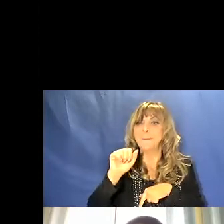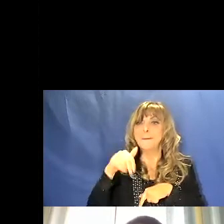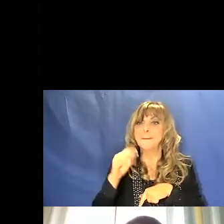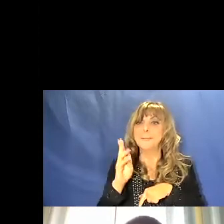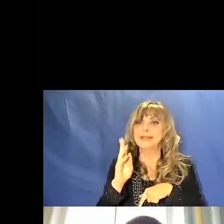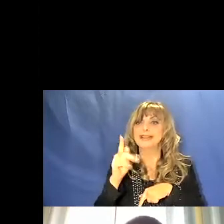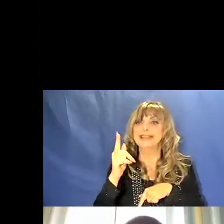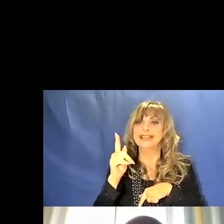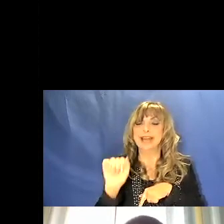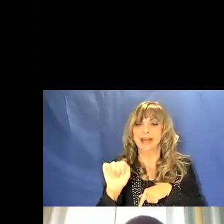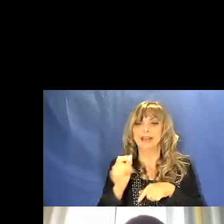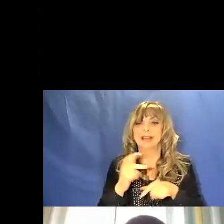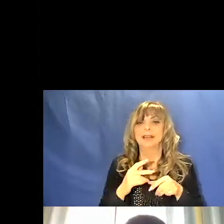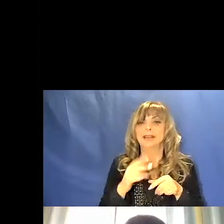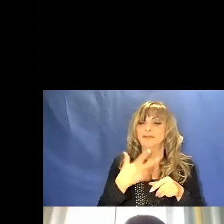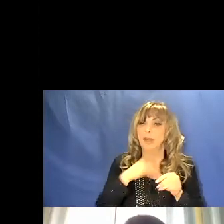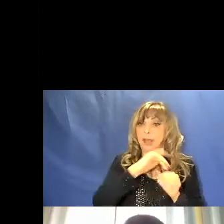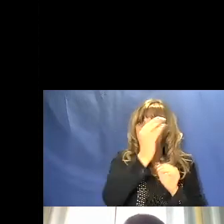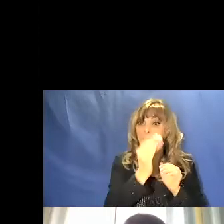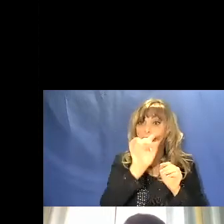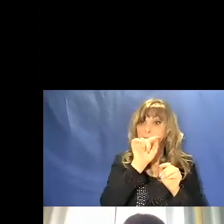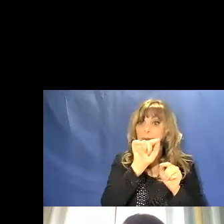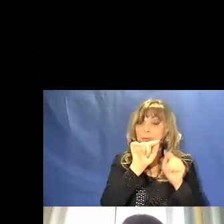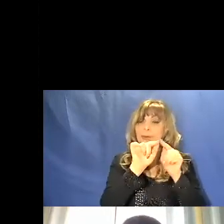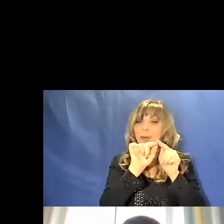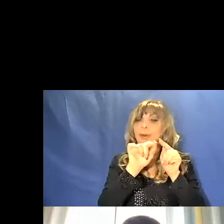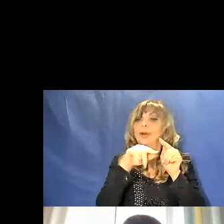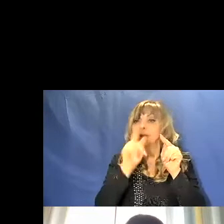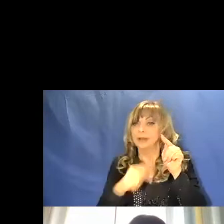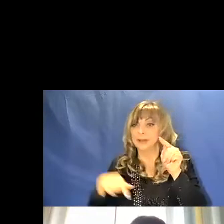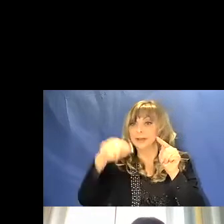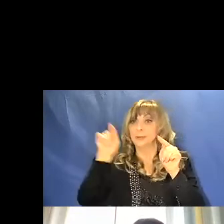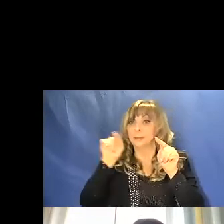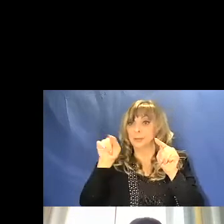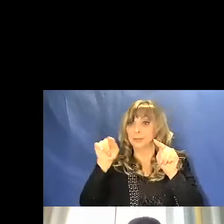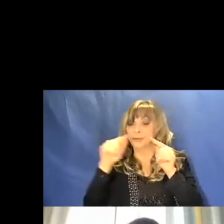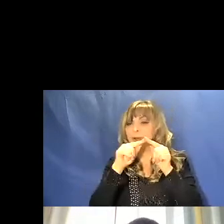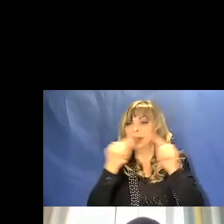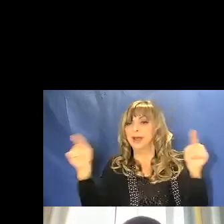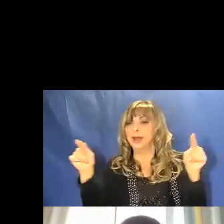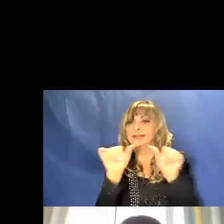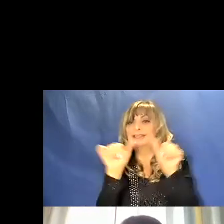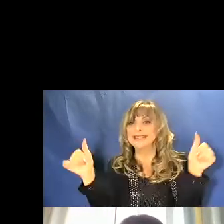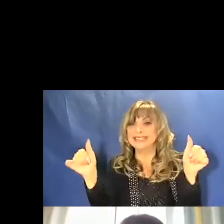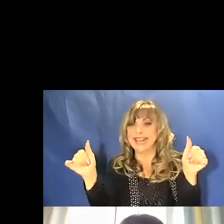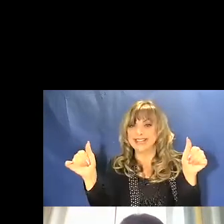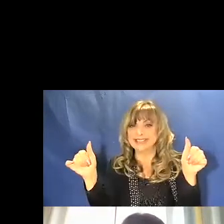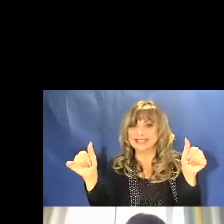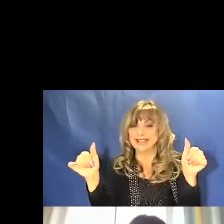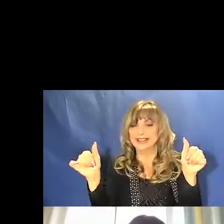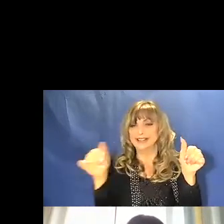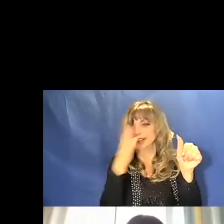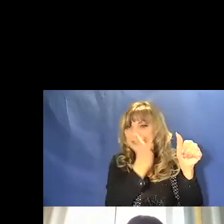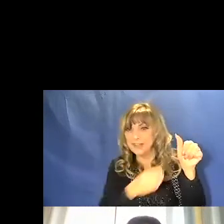la distanza tra due creste, tra due picchi dell'onda, oppure tra due valli, è la